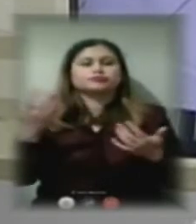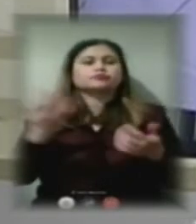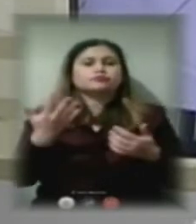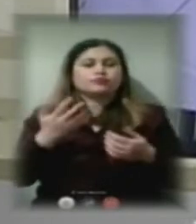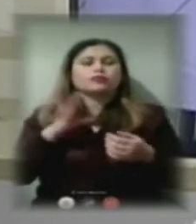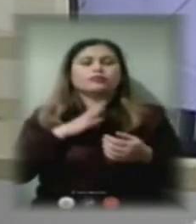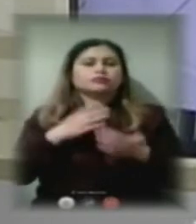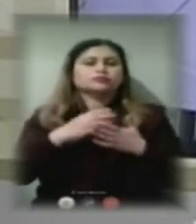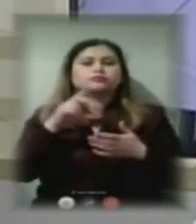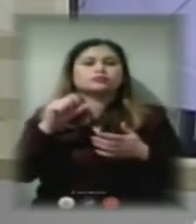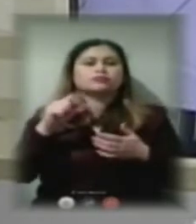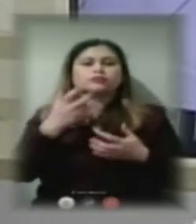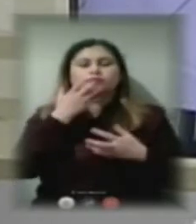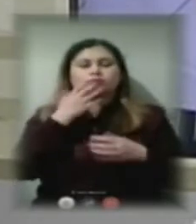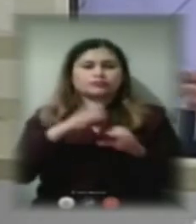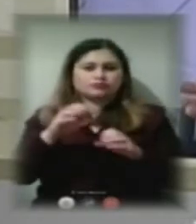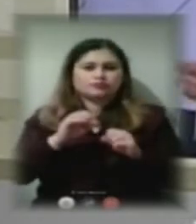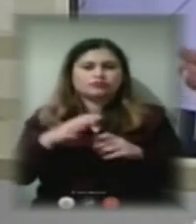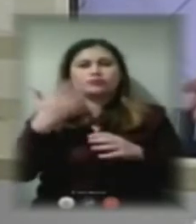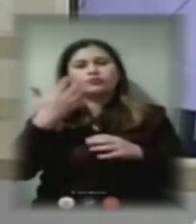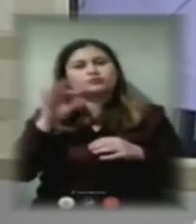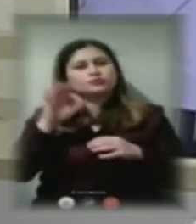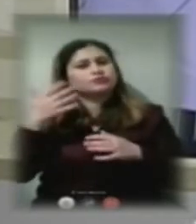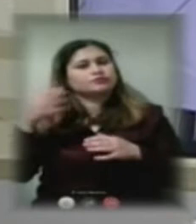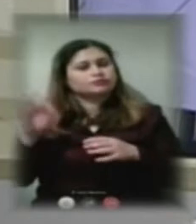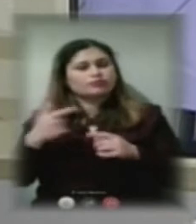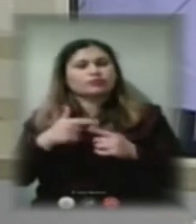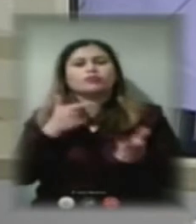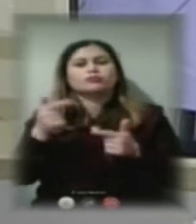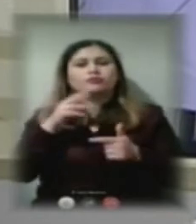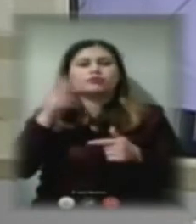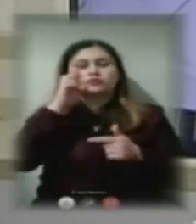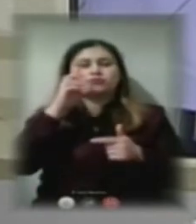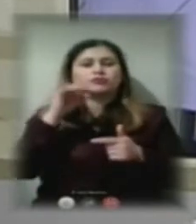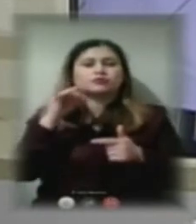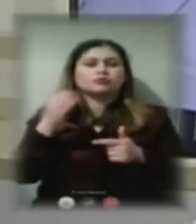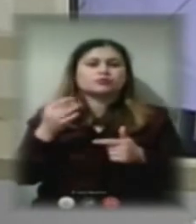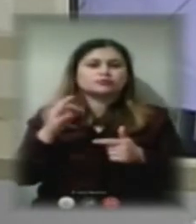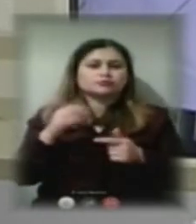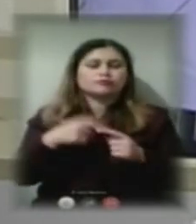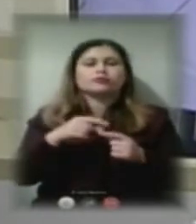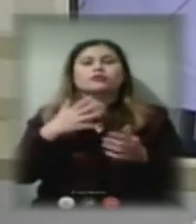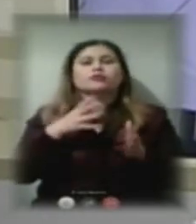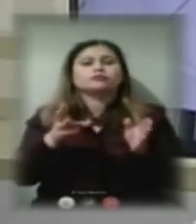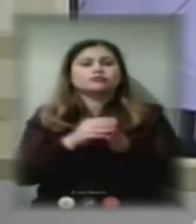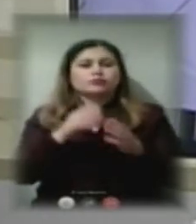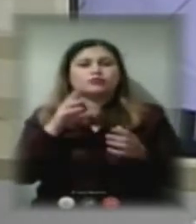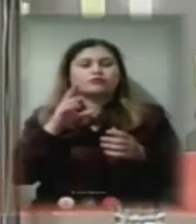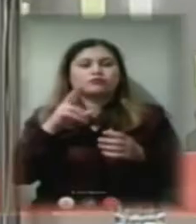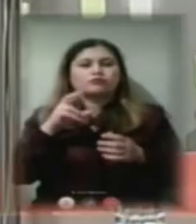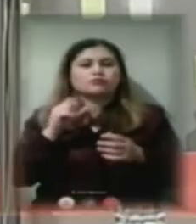теплопостачання. 50 на 50, державне підприємство, або спільну власність територіальних громад, або